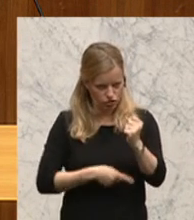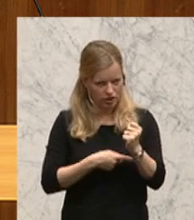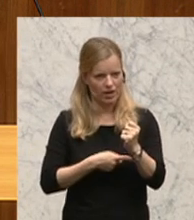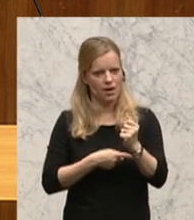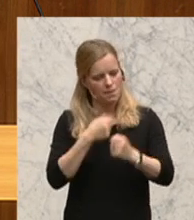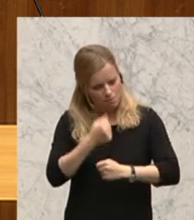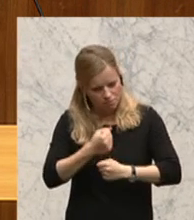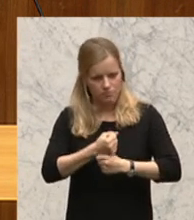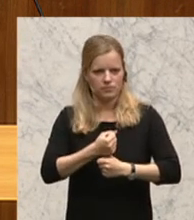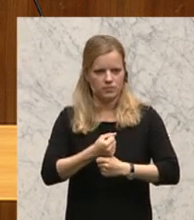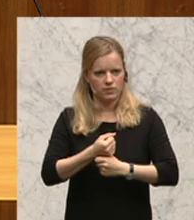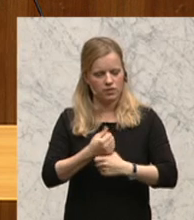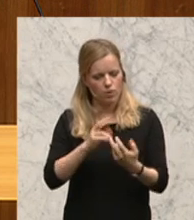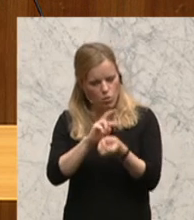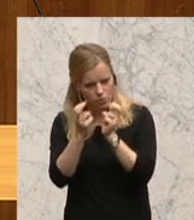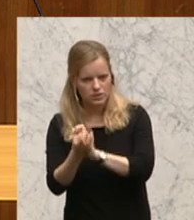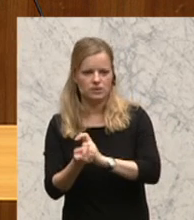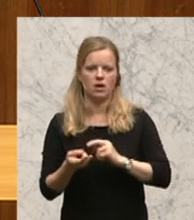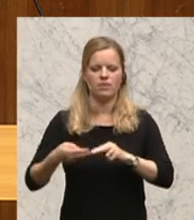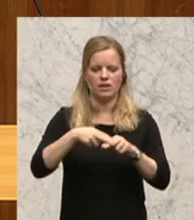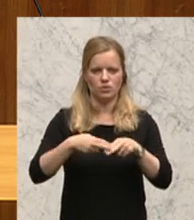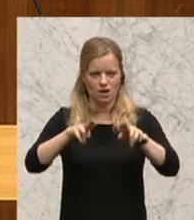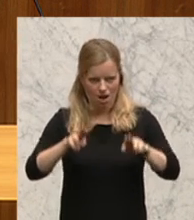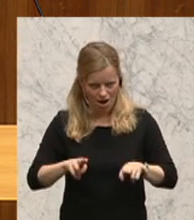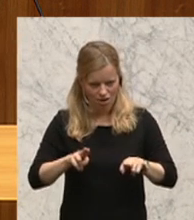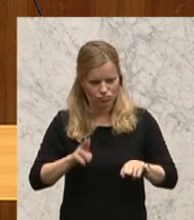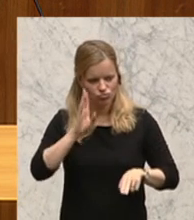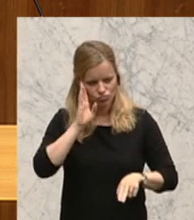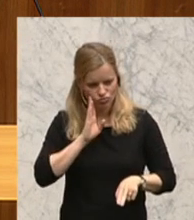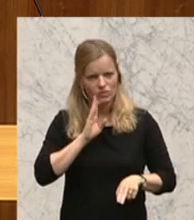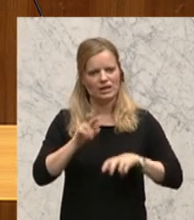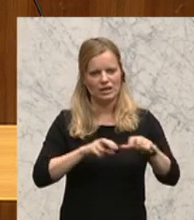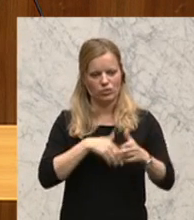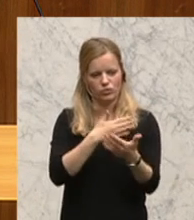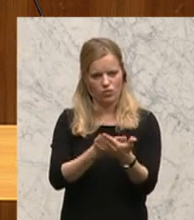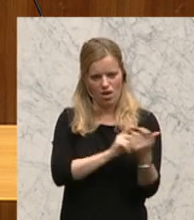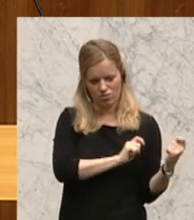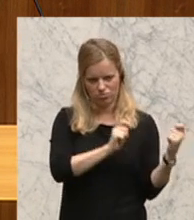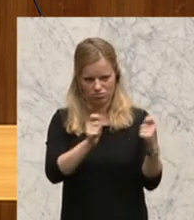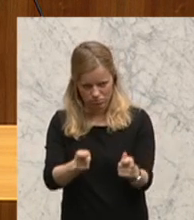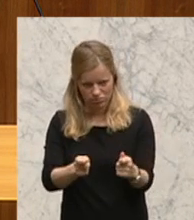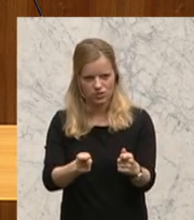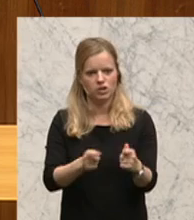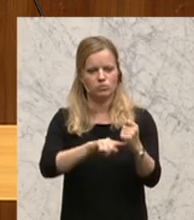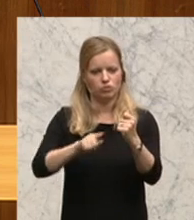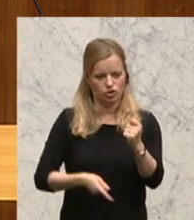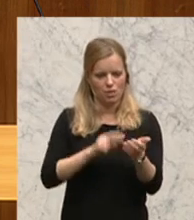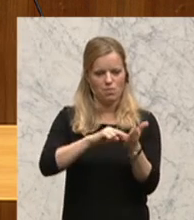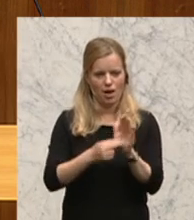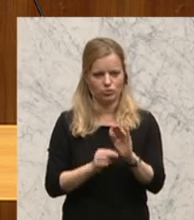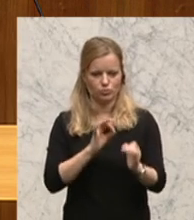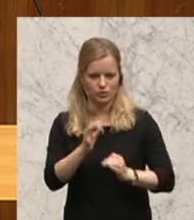beziehungsweise dem Nationalrat eine entsprechende Regierungsvorlage für den Budgetplanungsprozess 2016 zuzuleiten.